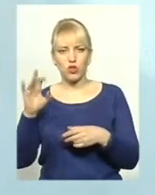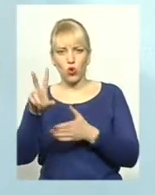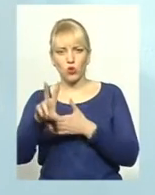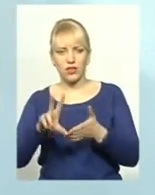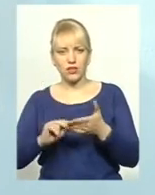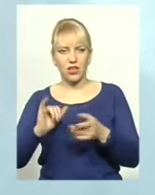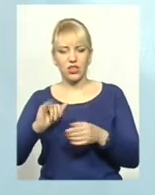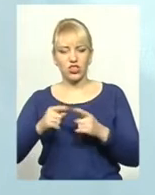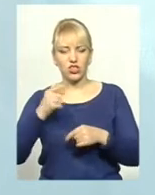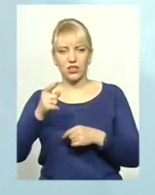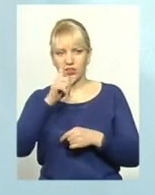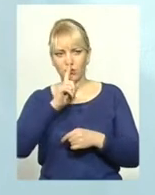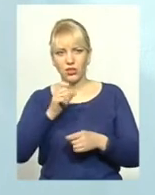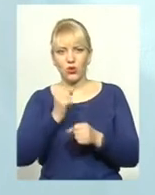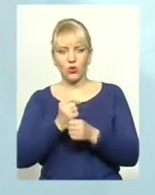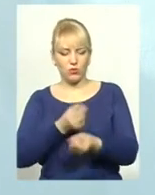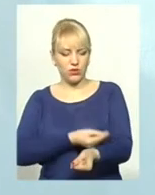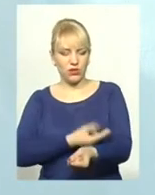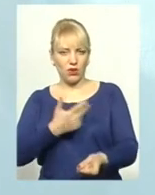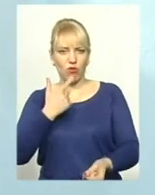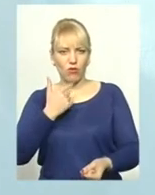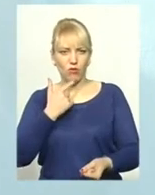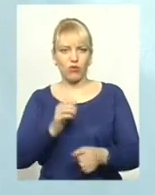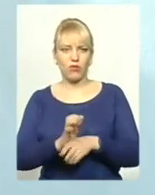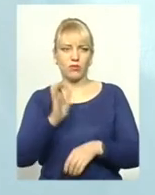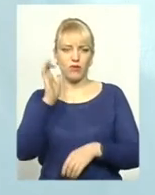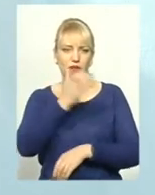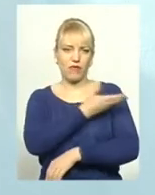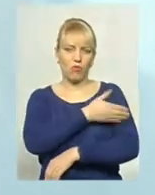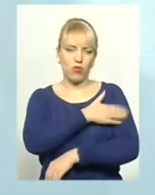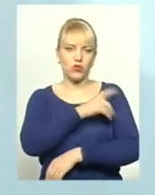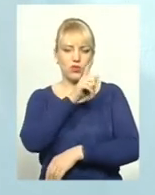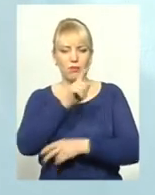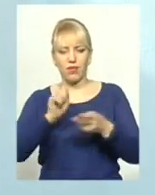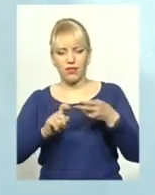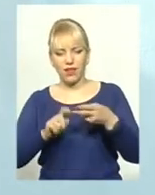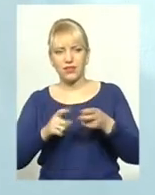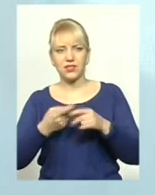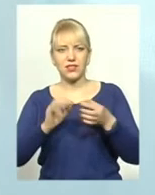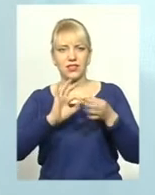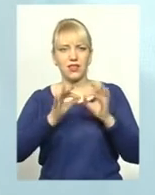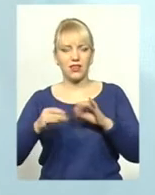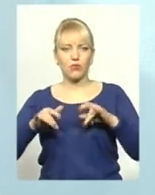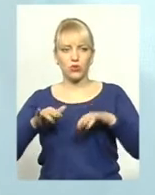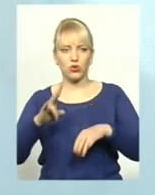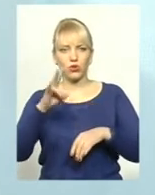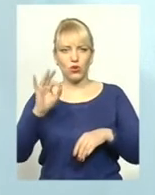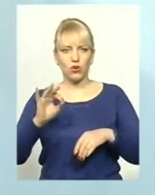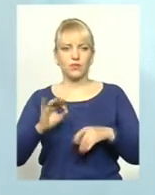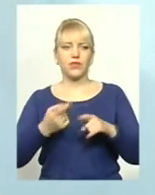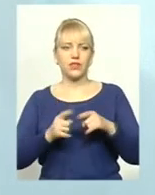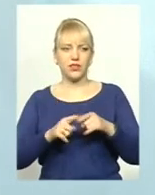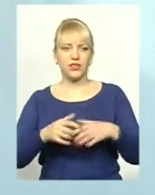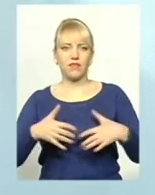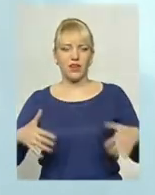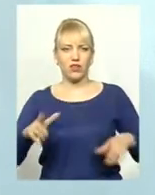і через місяць робиться забор крові, відправляються кур'єром на Польщу, з Польщі приходять аналізи. Тобто, це дуже складна процедура. Но рано чи пізно ці